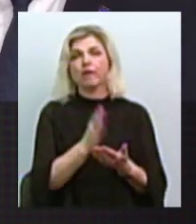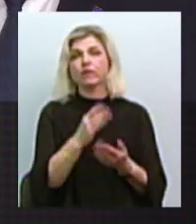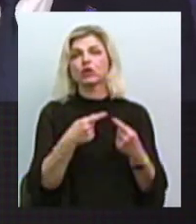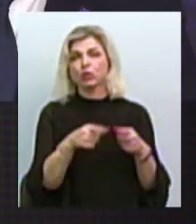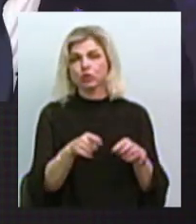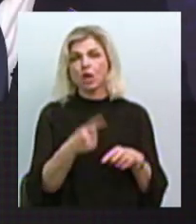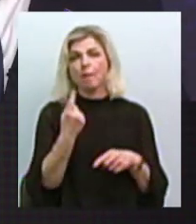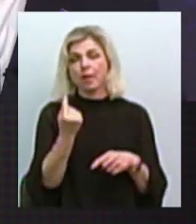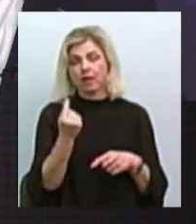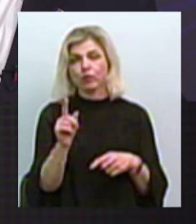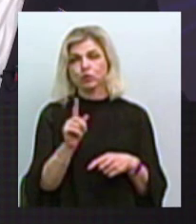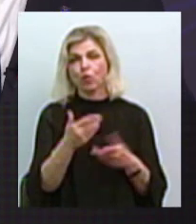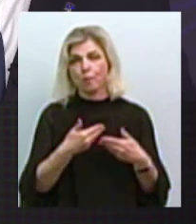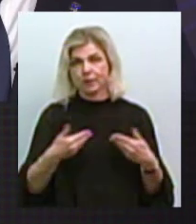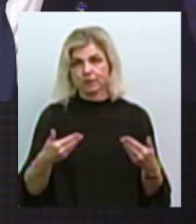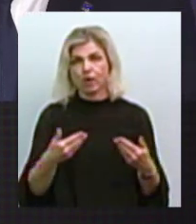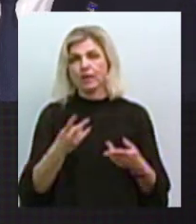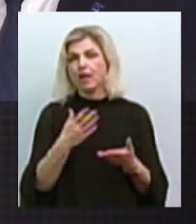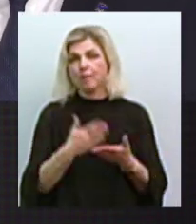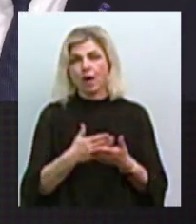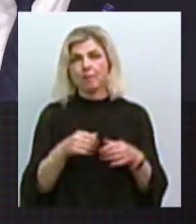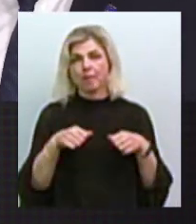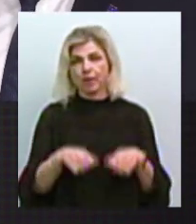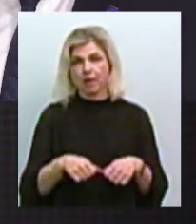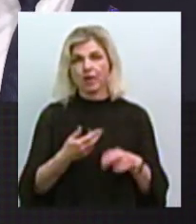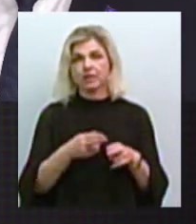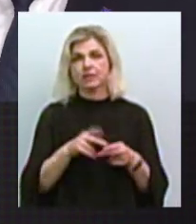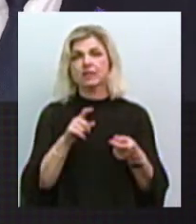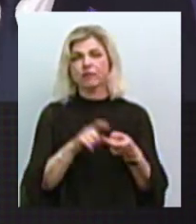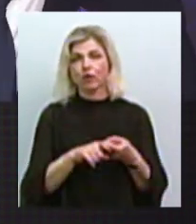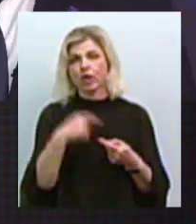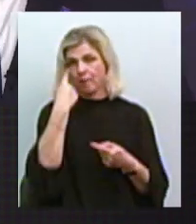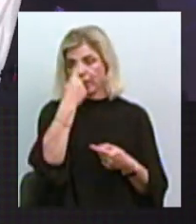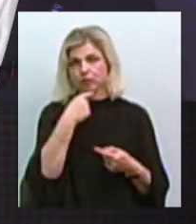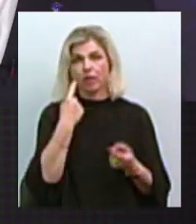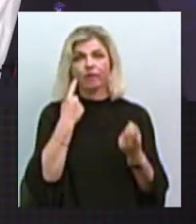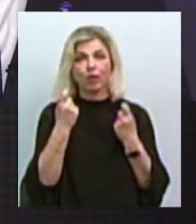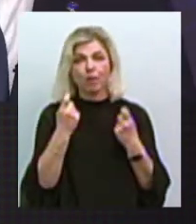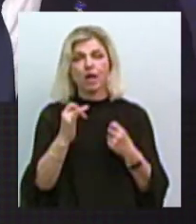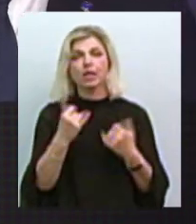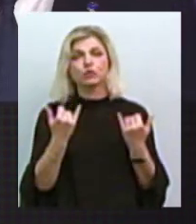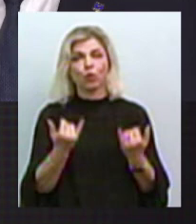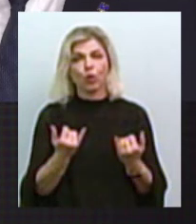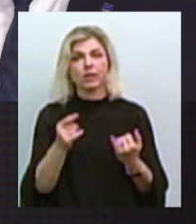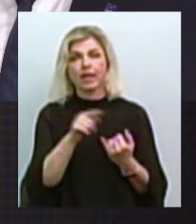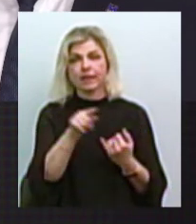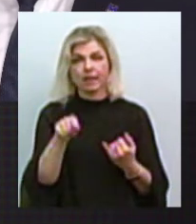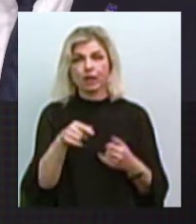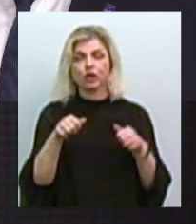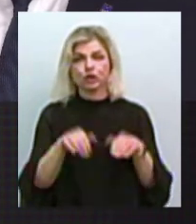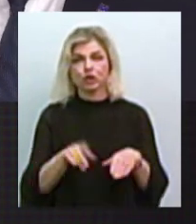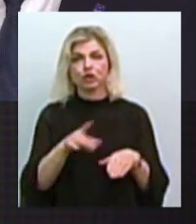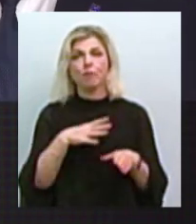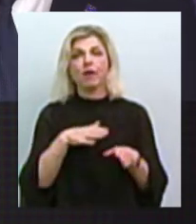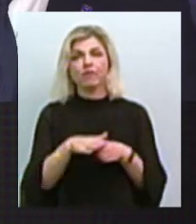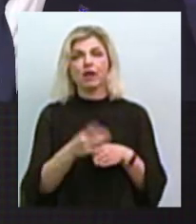В першій плащині, що ми на сьогодні не маємо права, тому що це стосується персональних даних. І на сьогодні ті рішення, які відбувалися в